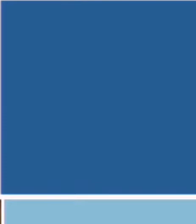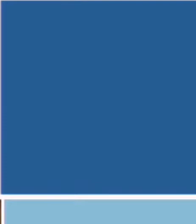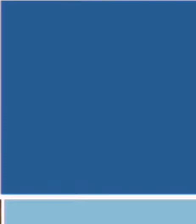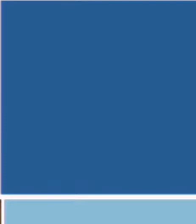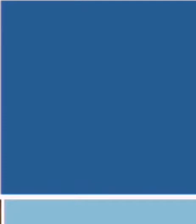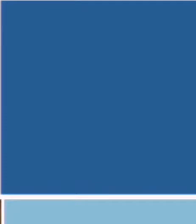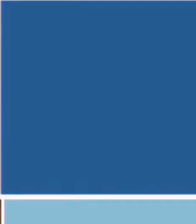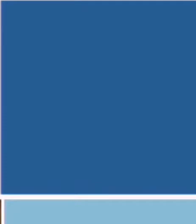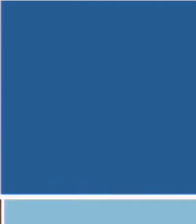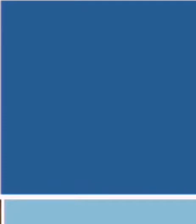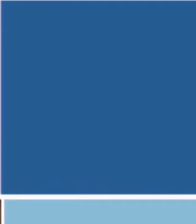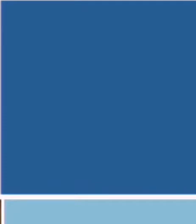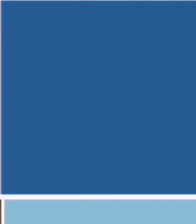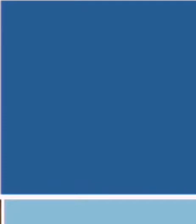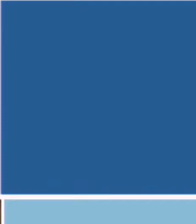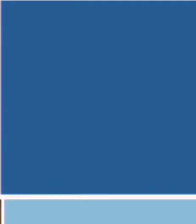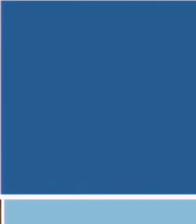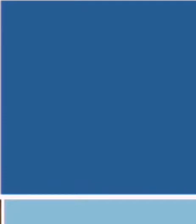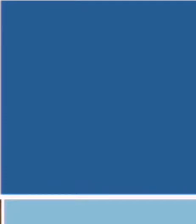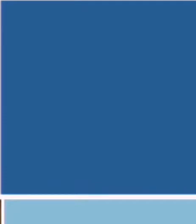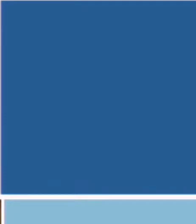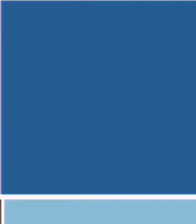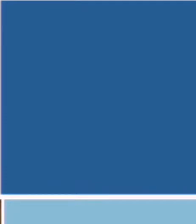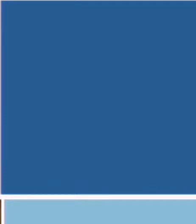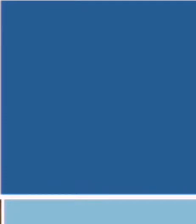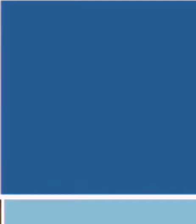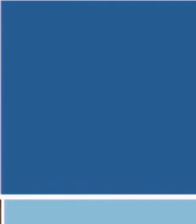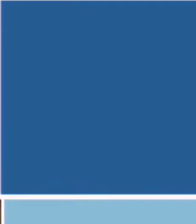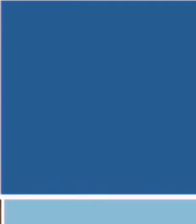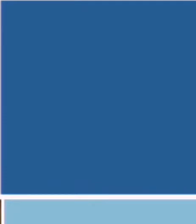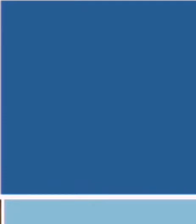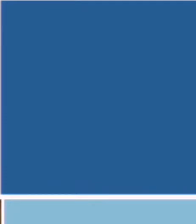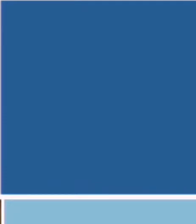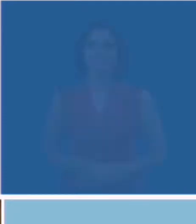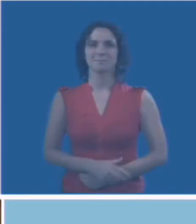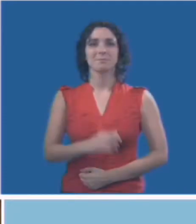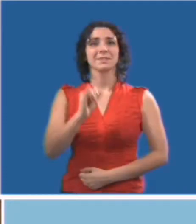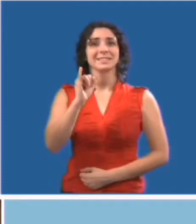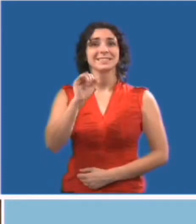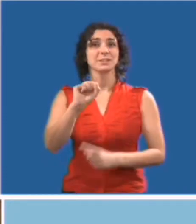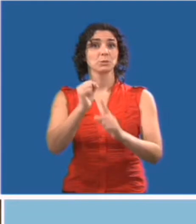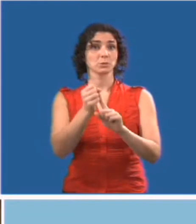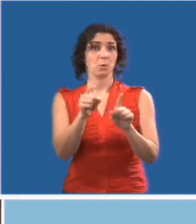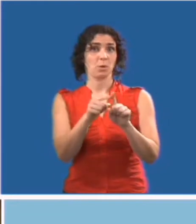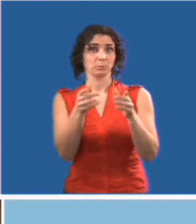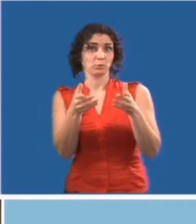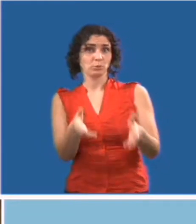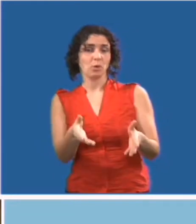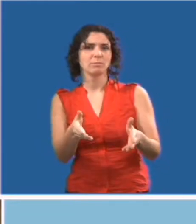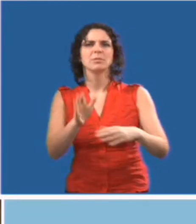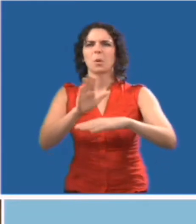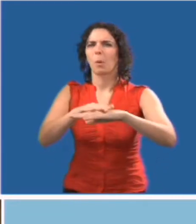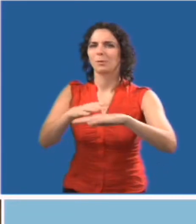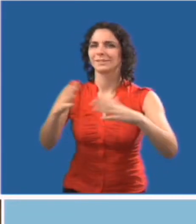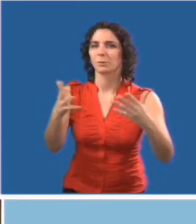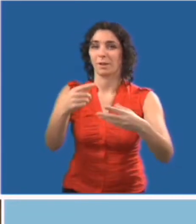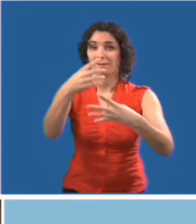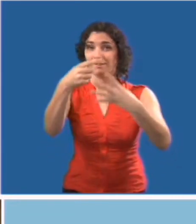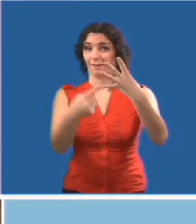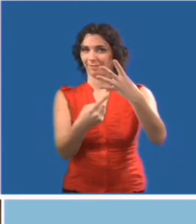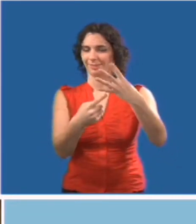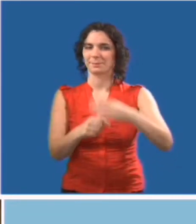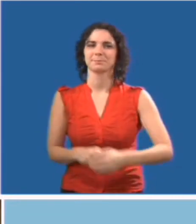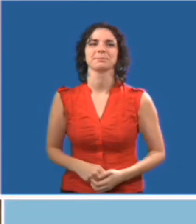Voici quelques conseils pour vous aider dans un tel scénario. Si une personne a un handicap,